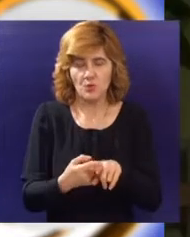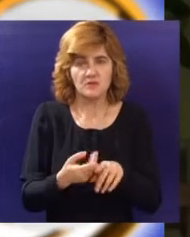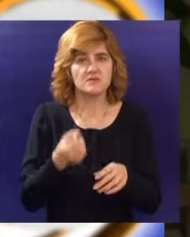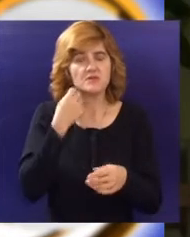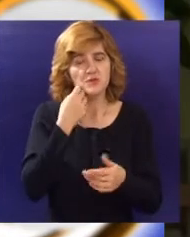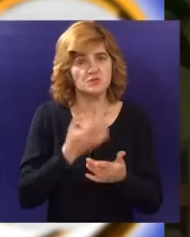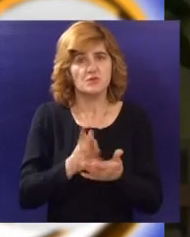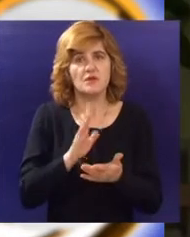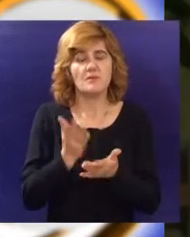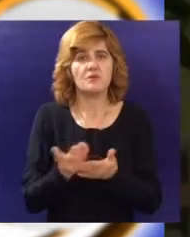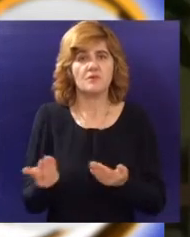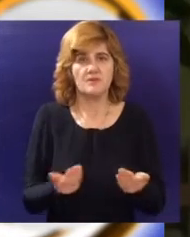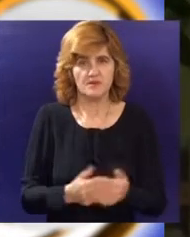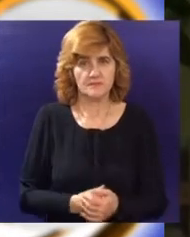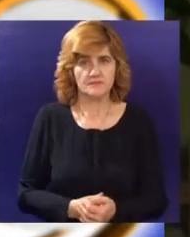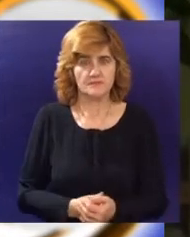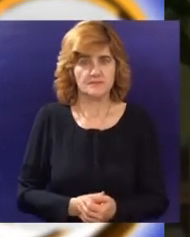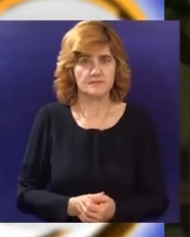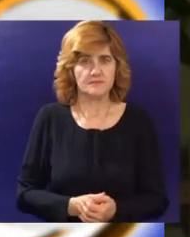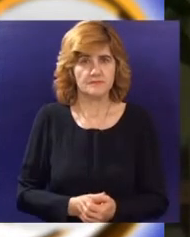već u momentu kada saznaju za trudnoću.